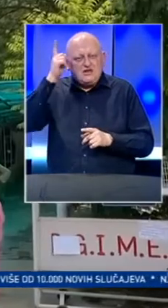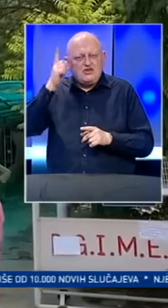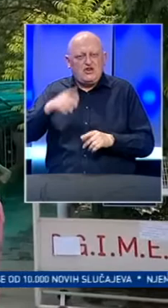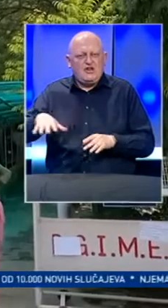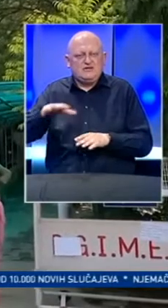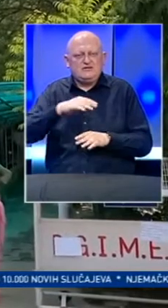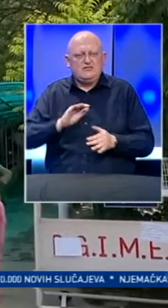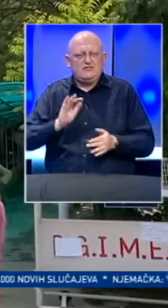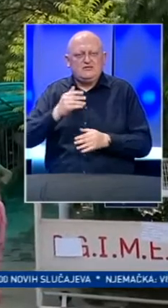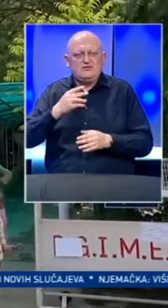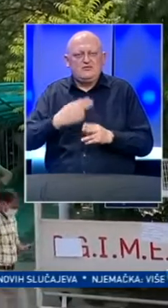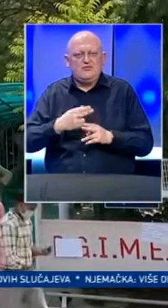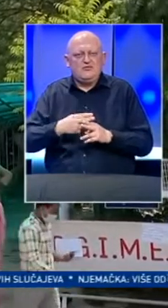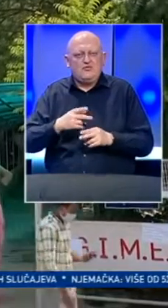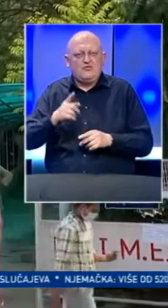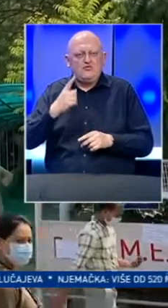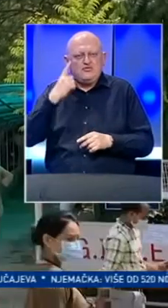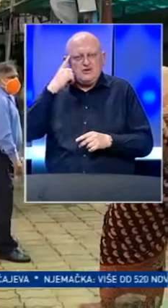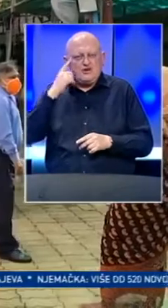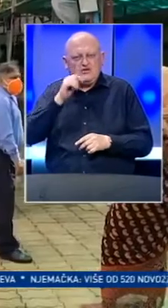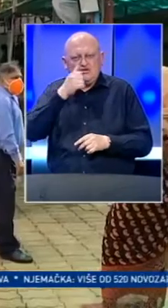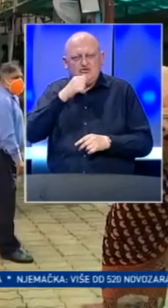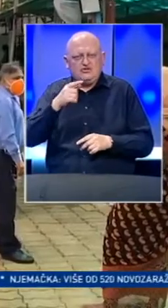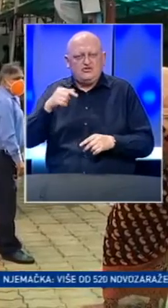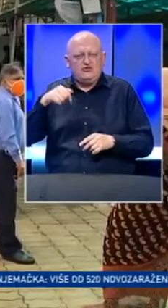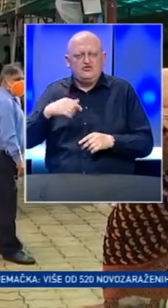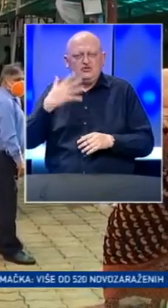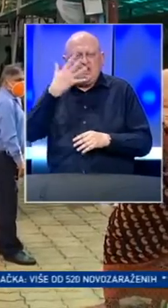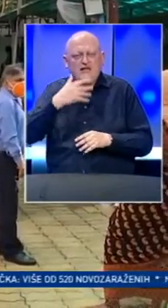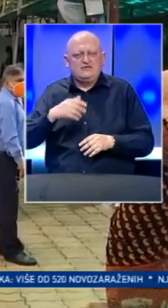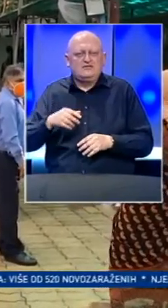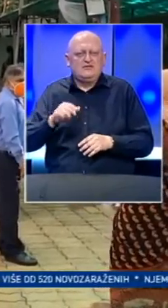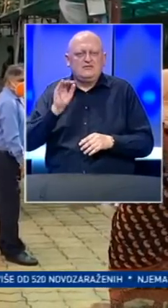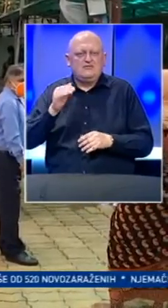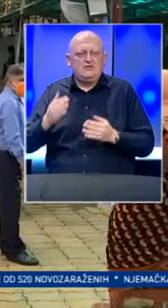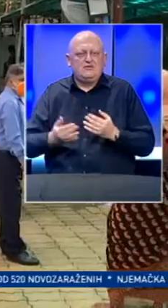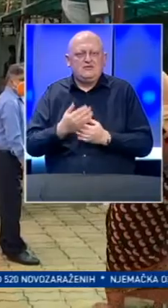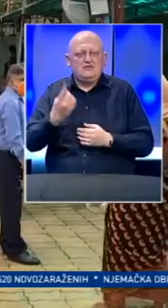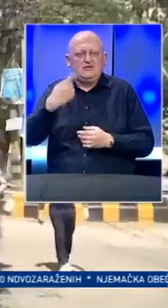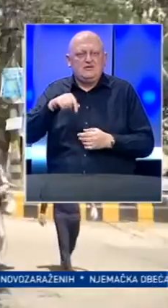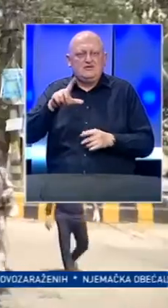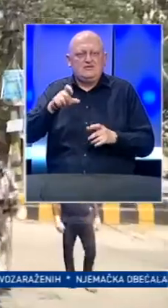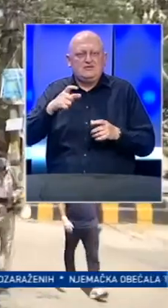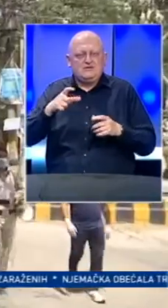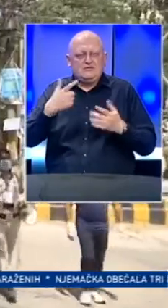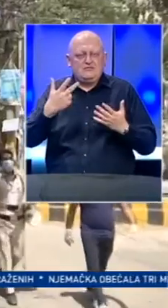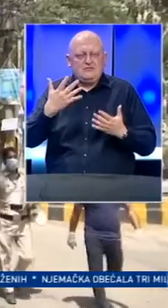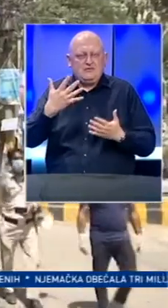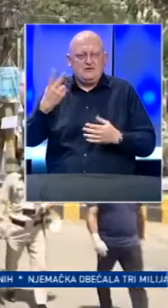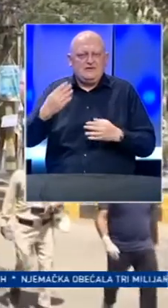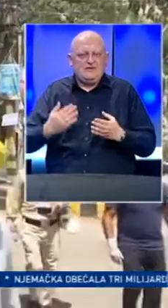Indoneziji prešao je broj zaraženih u Kini nakon što je ova južnoazijska zemlja prijavila nova 1752